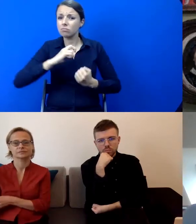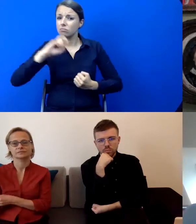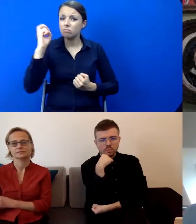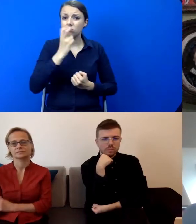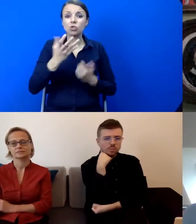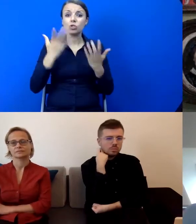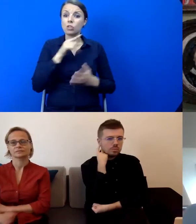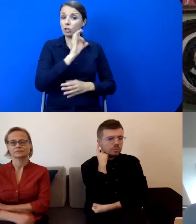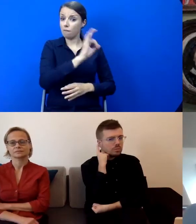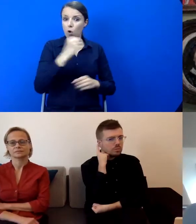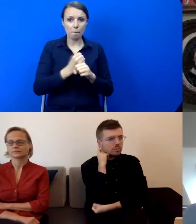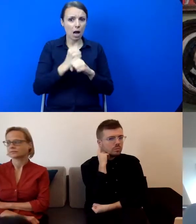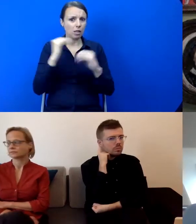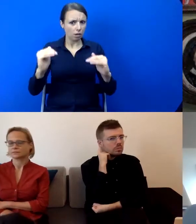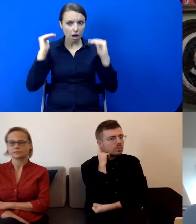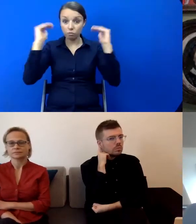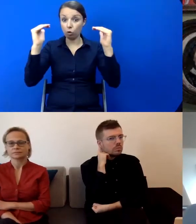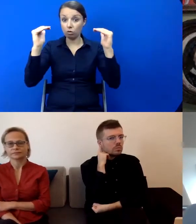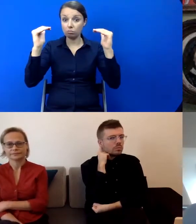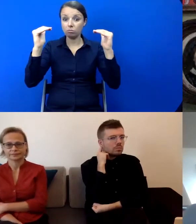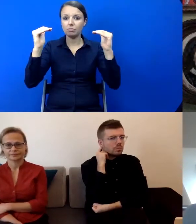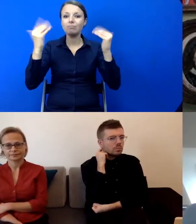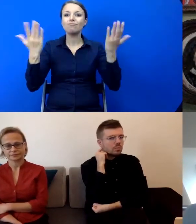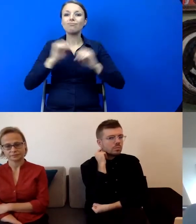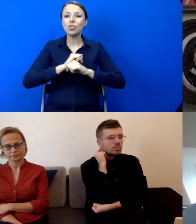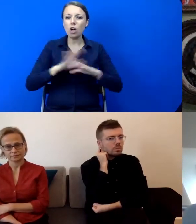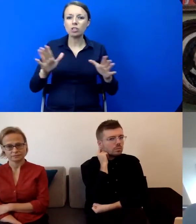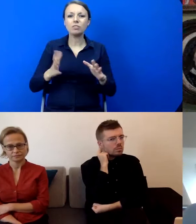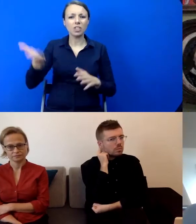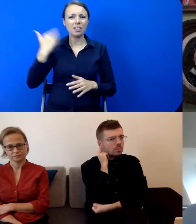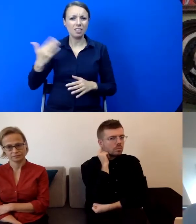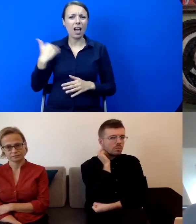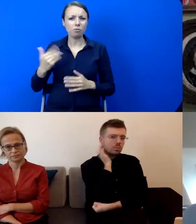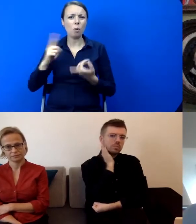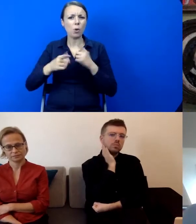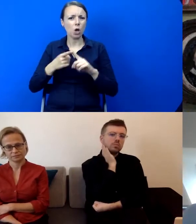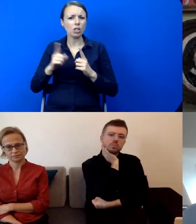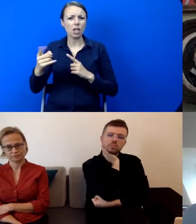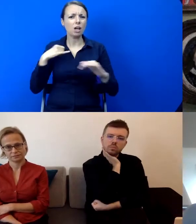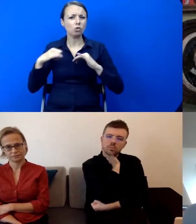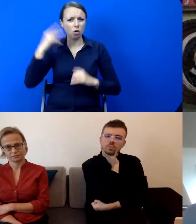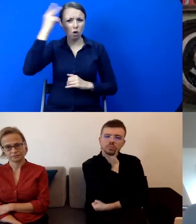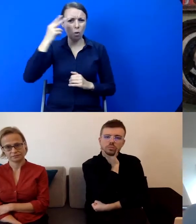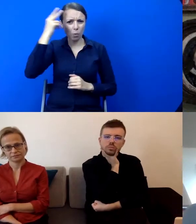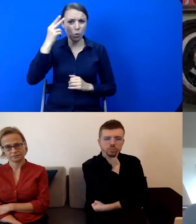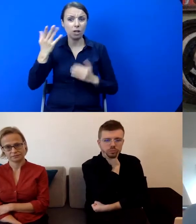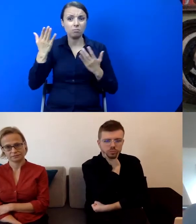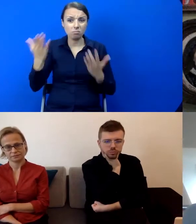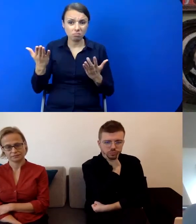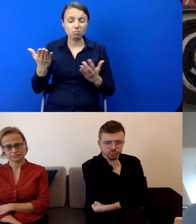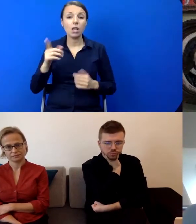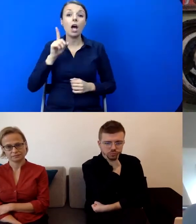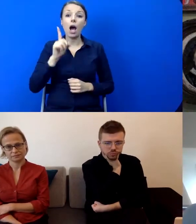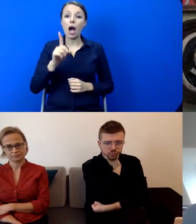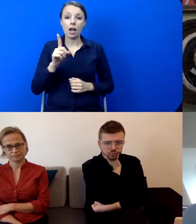wysokim poziomie i mimo, że oczywiście ustrój był jaki był, to jednak no to nie